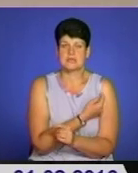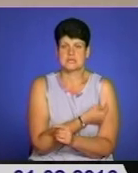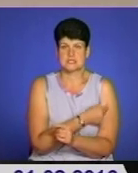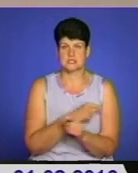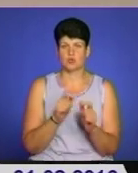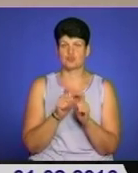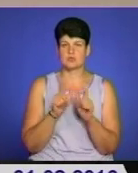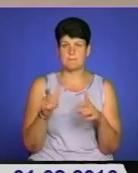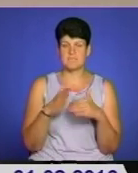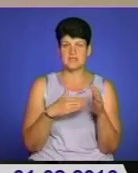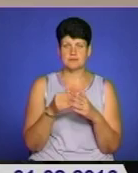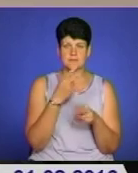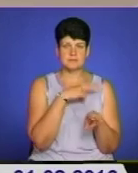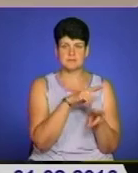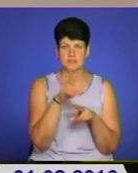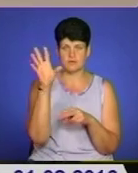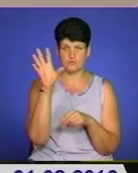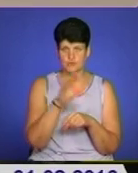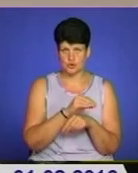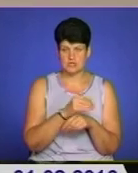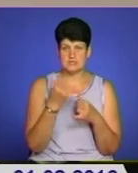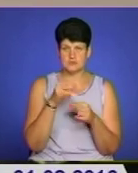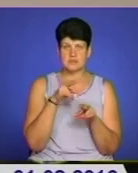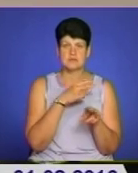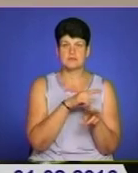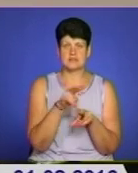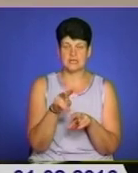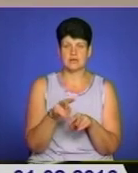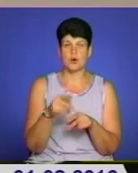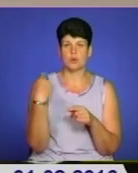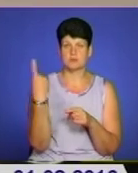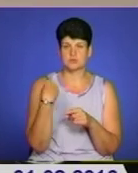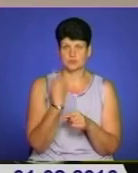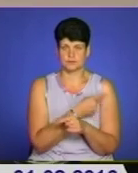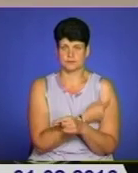практично ми дивилися все. Сьогодні дивилися університетську клініку обласну.